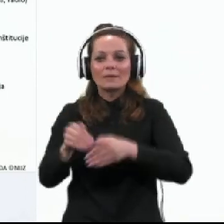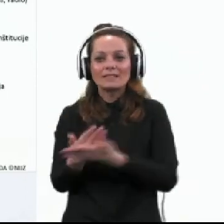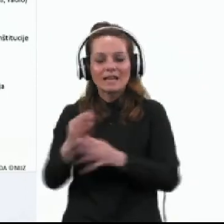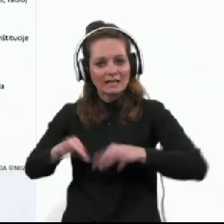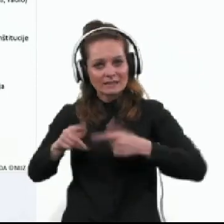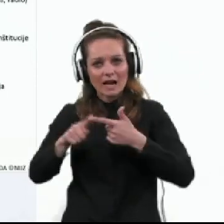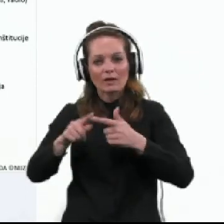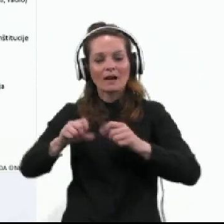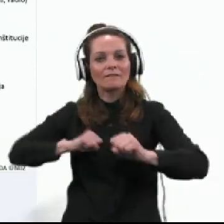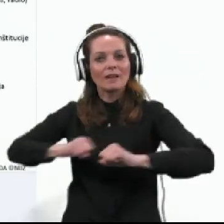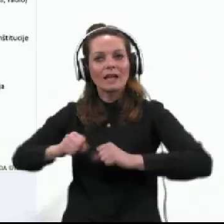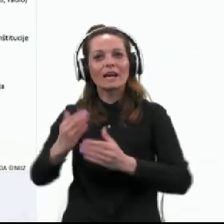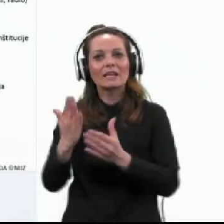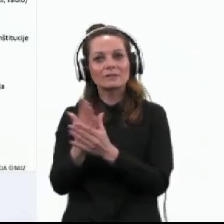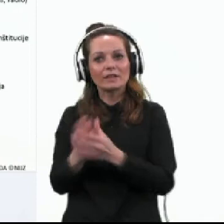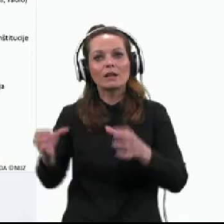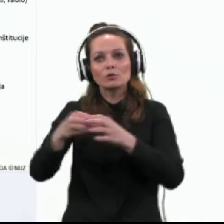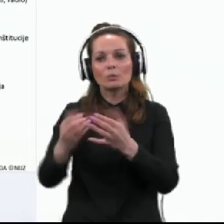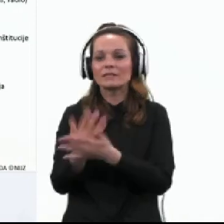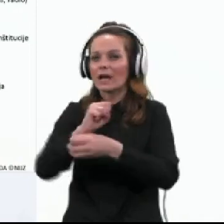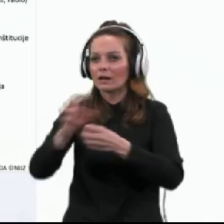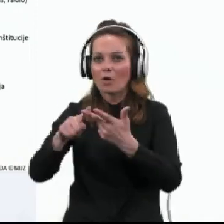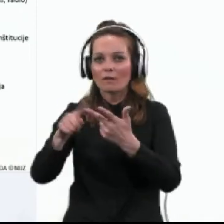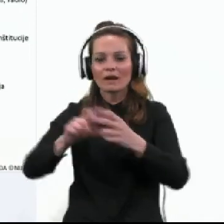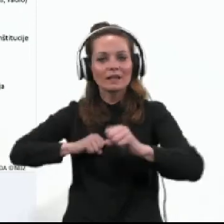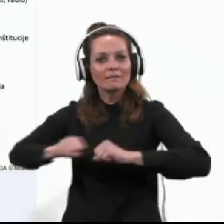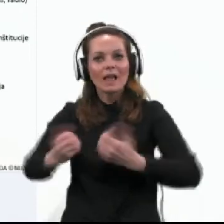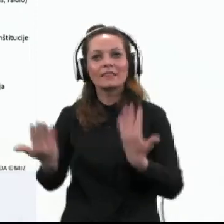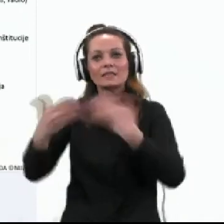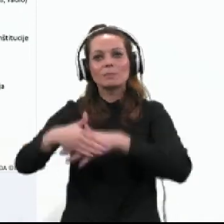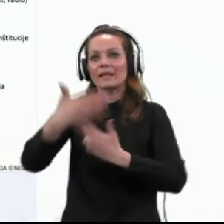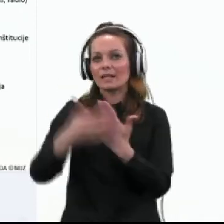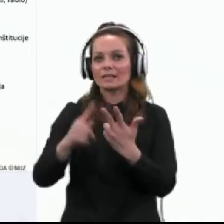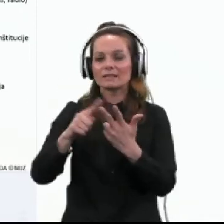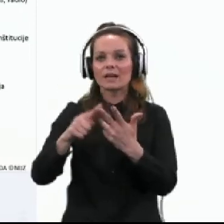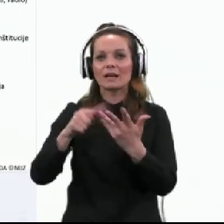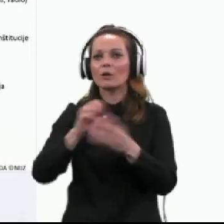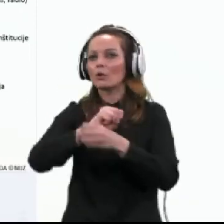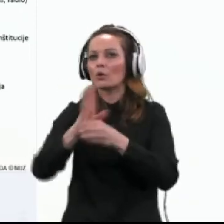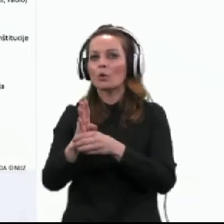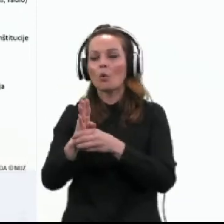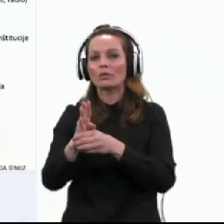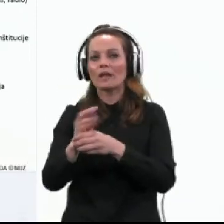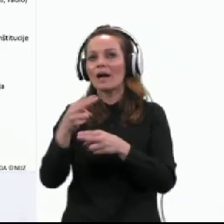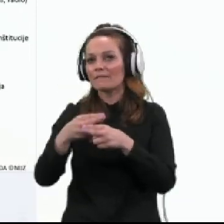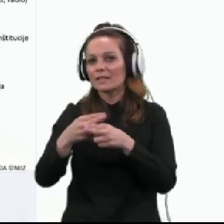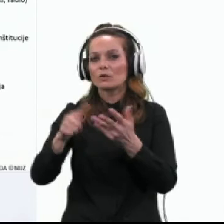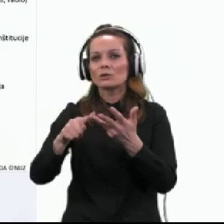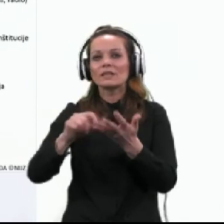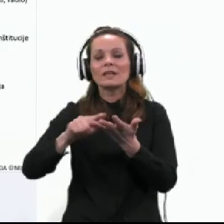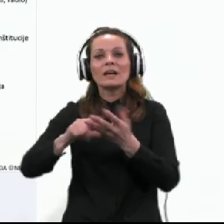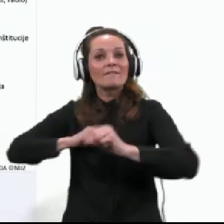zdravje, Vladna svetovalna skupina za COVID, Vladna spletna stran, koronavirus in Vladni klicni centar.